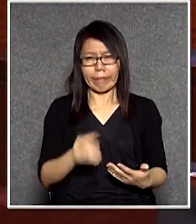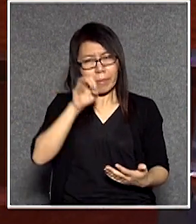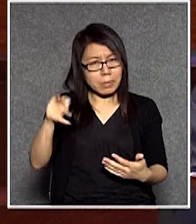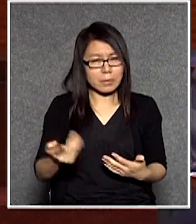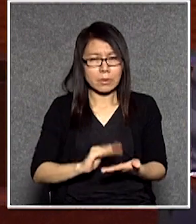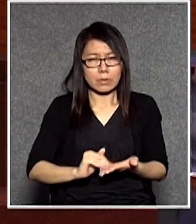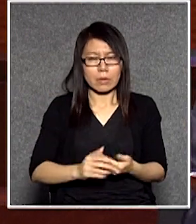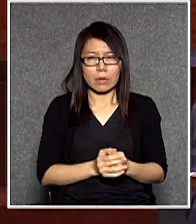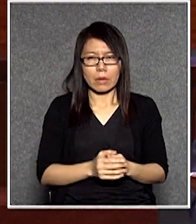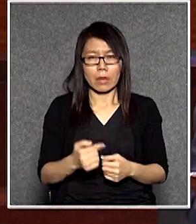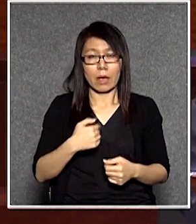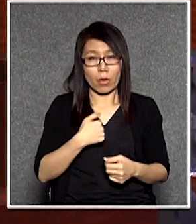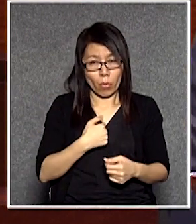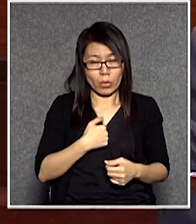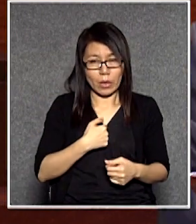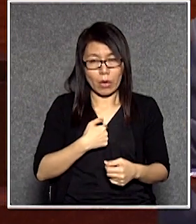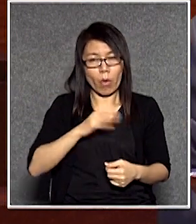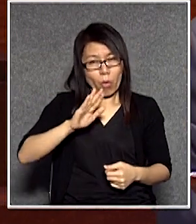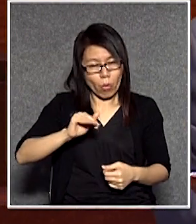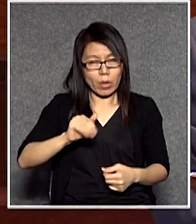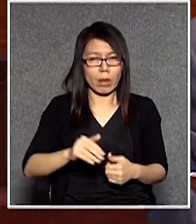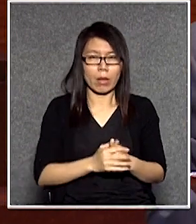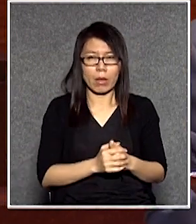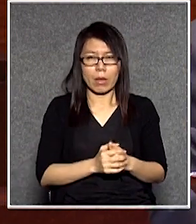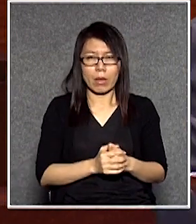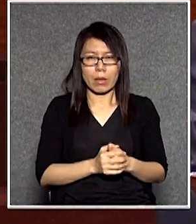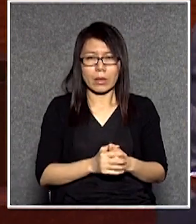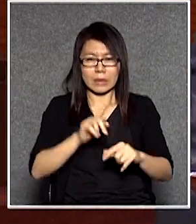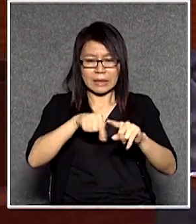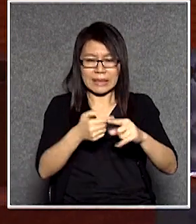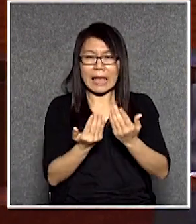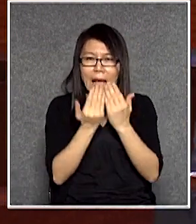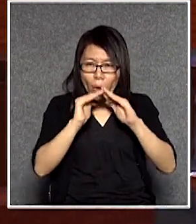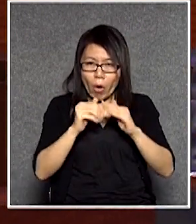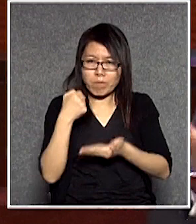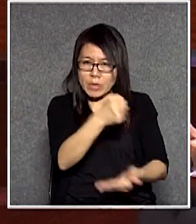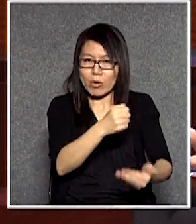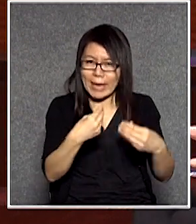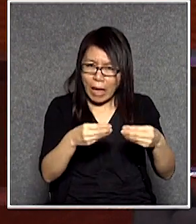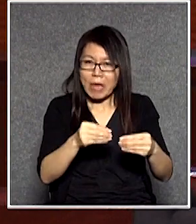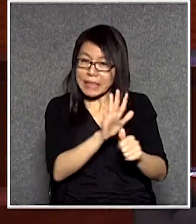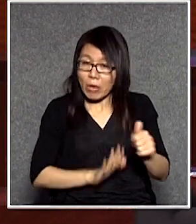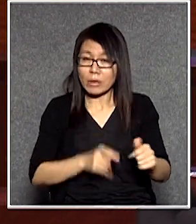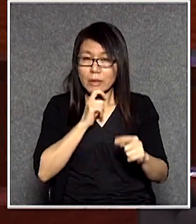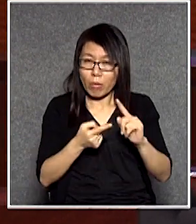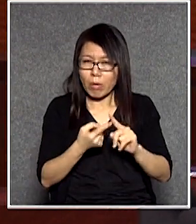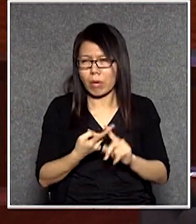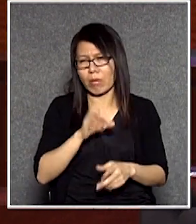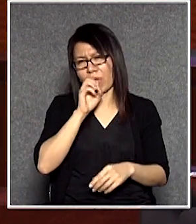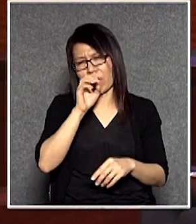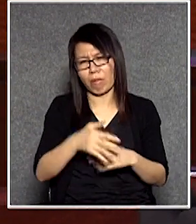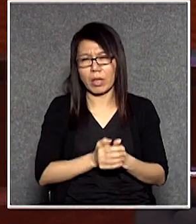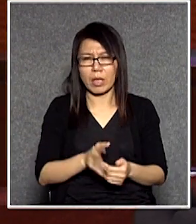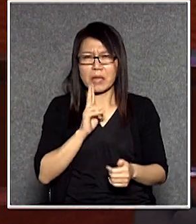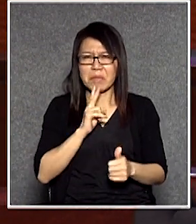就是我們令到可能大學資助教育都可能受到影響了說這些話這個是